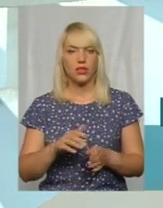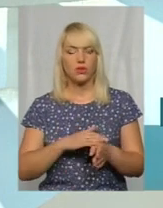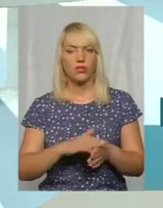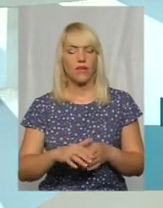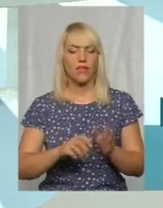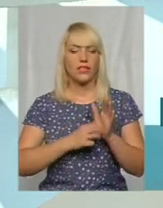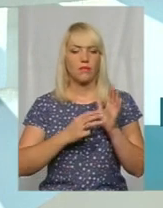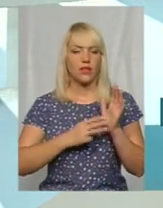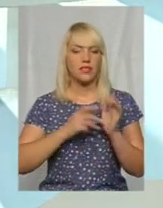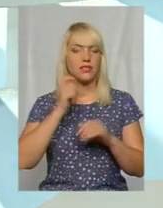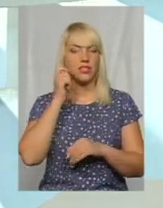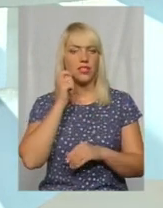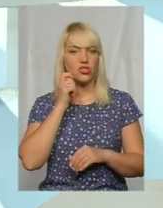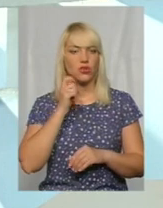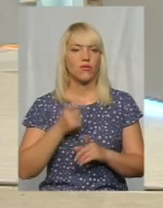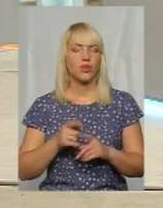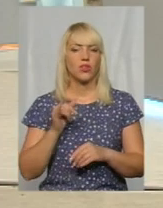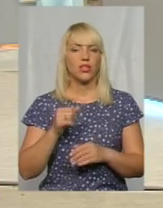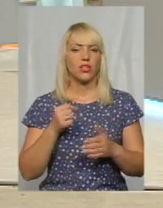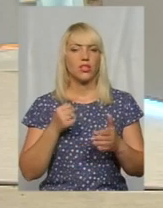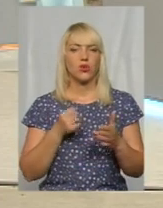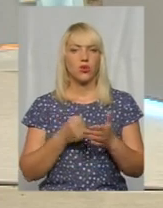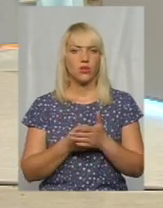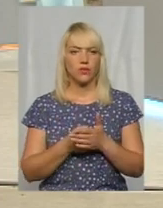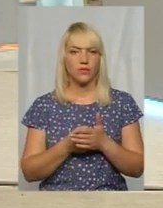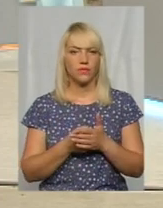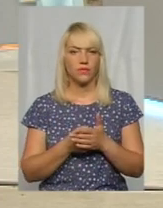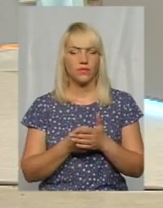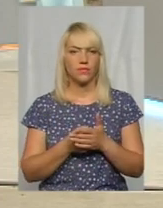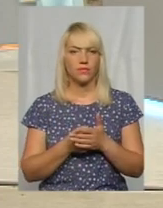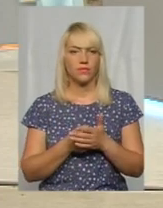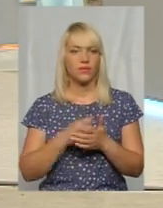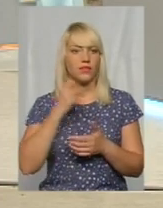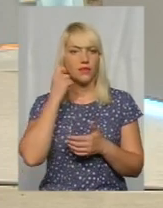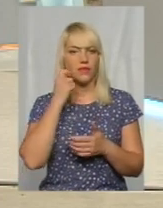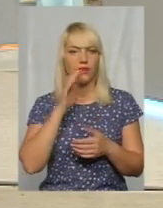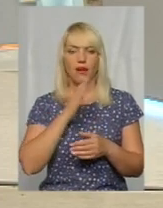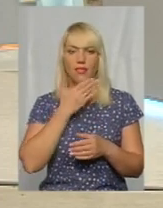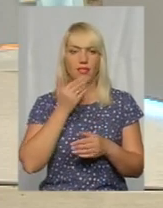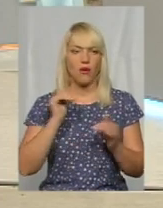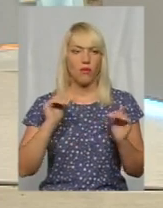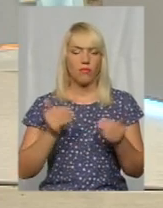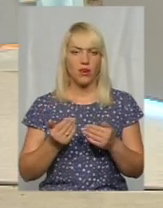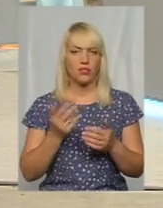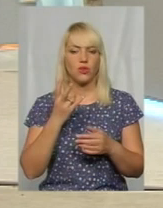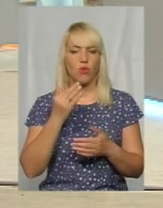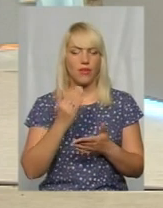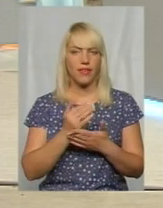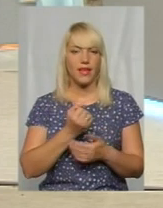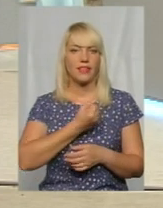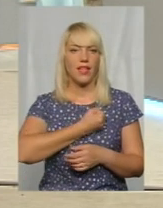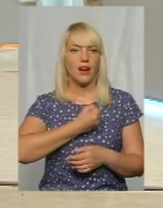-річного віку, і потім вже до, ну, вік не обмежений, але є терапевт,